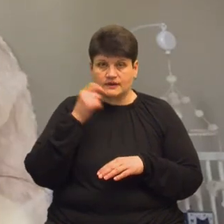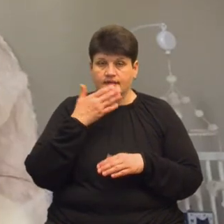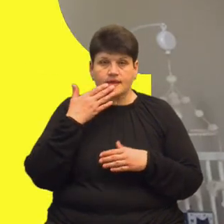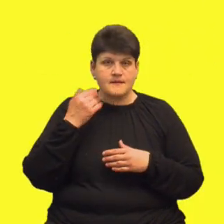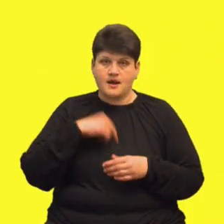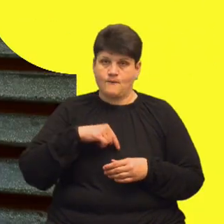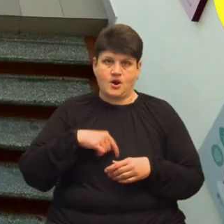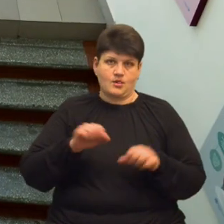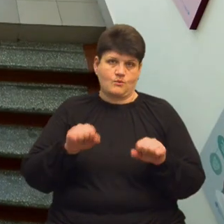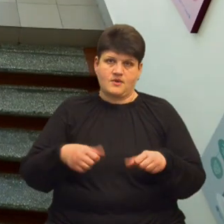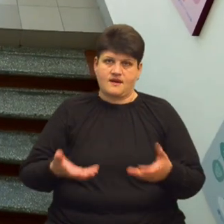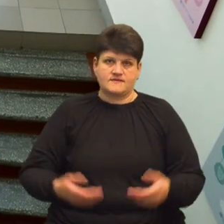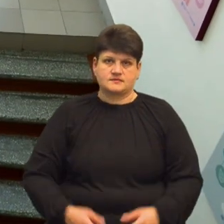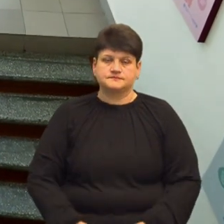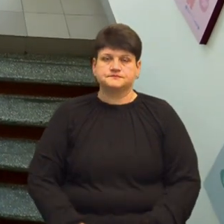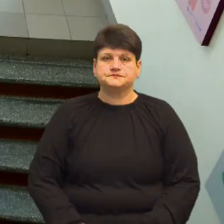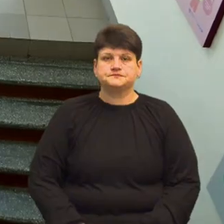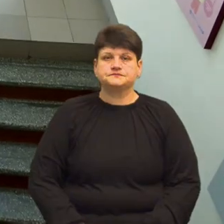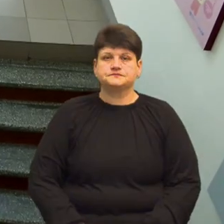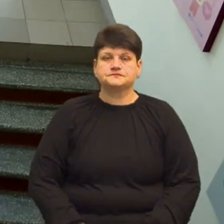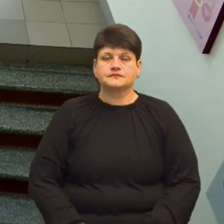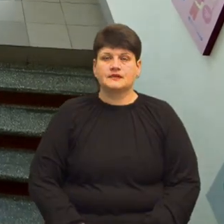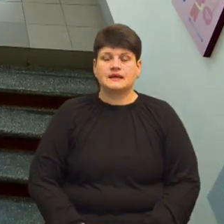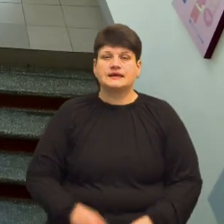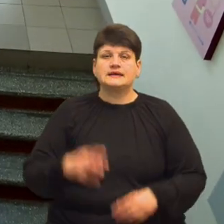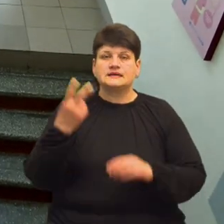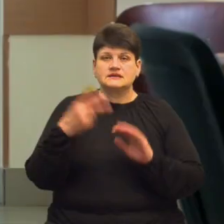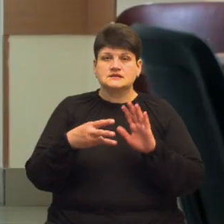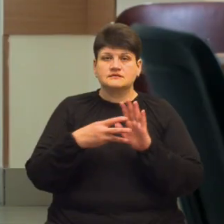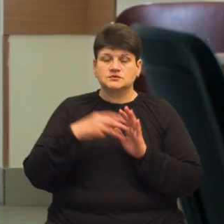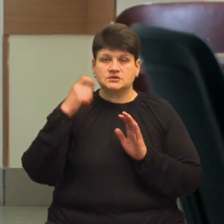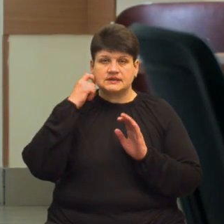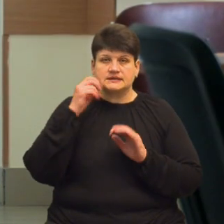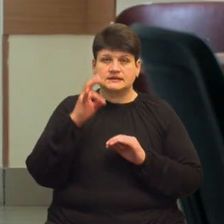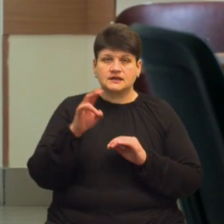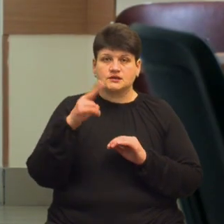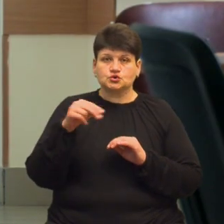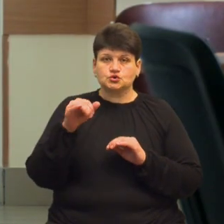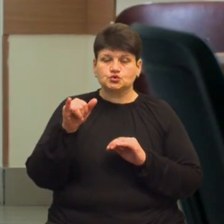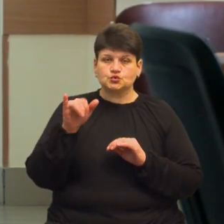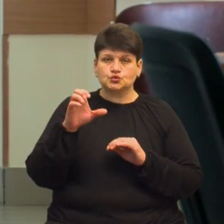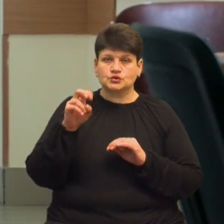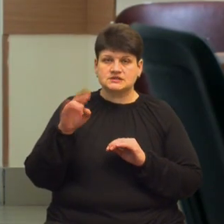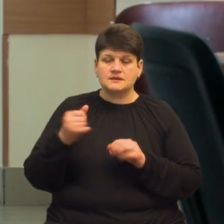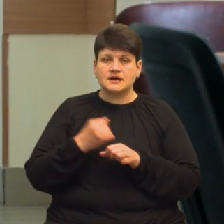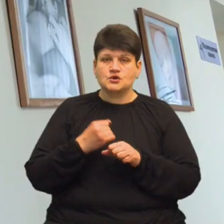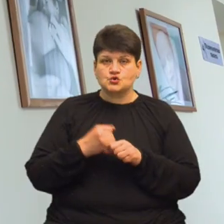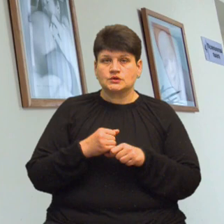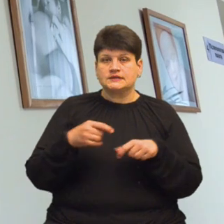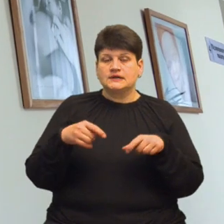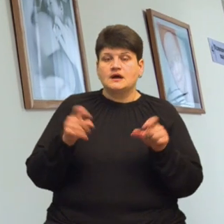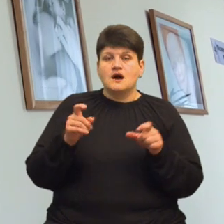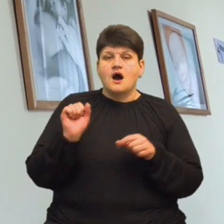морального права. 28-річна Наталія Джуль 6 років працює акушеркою в пологовому